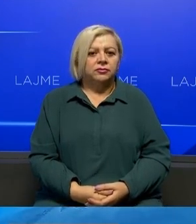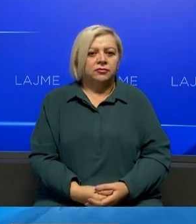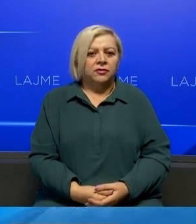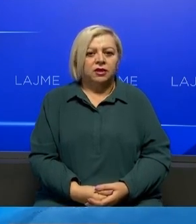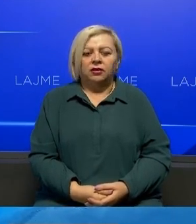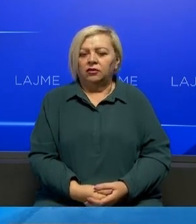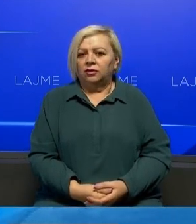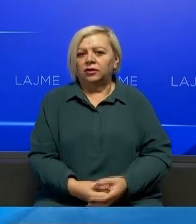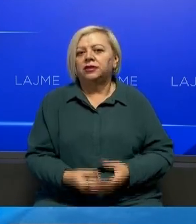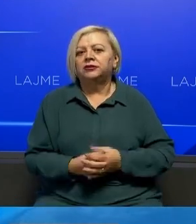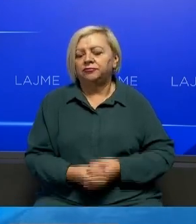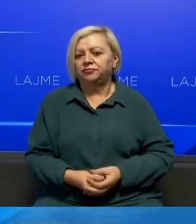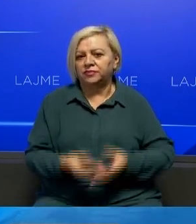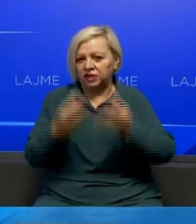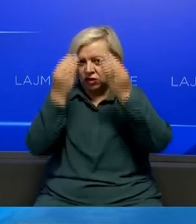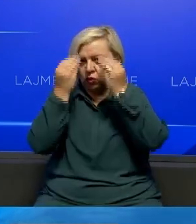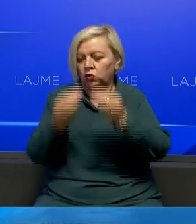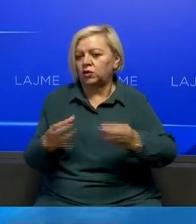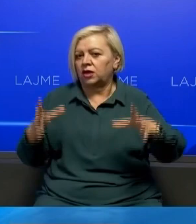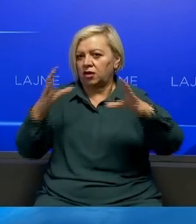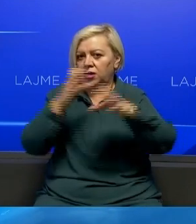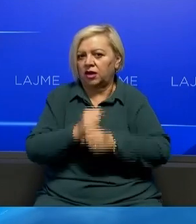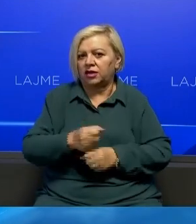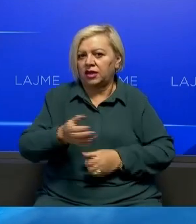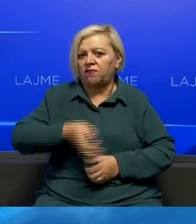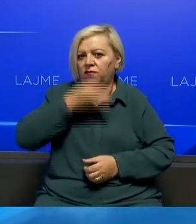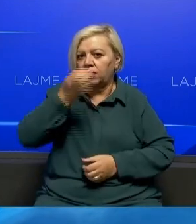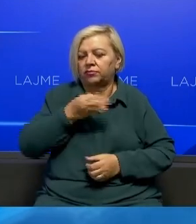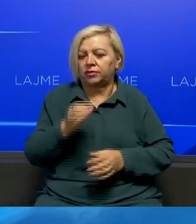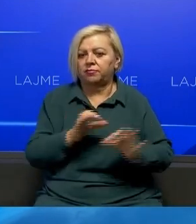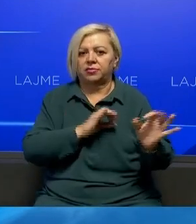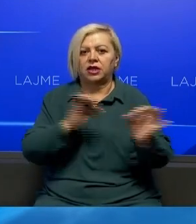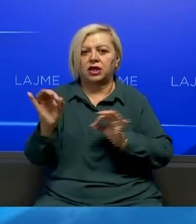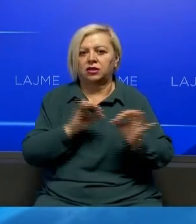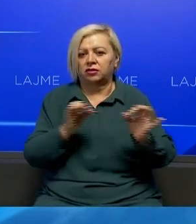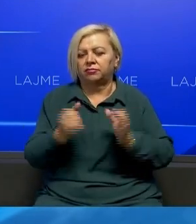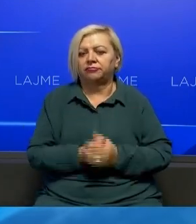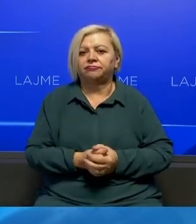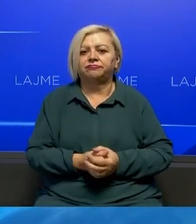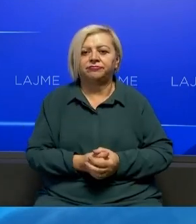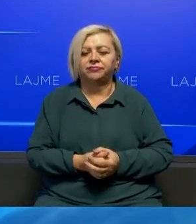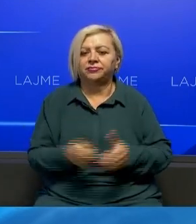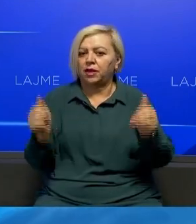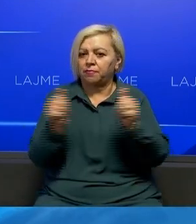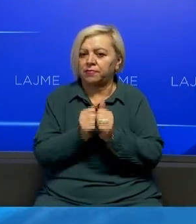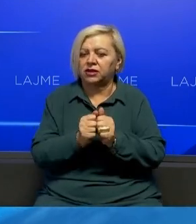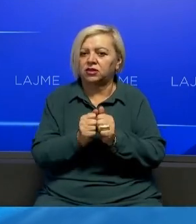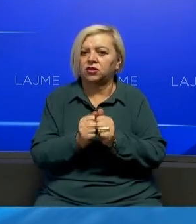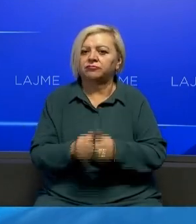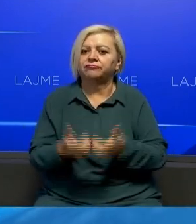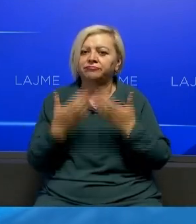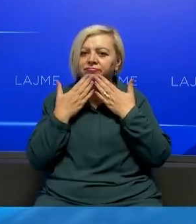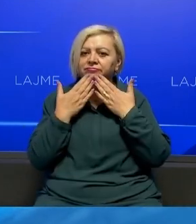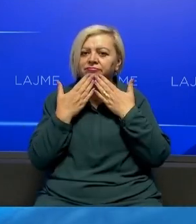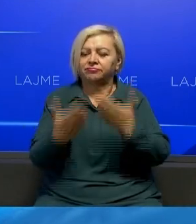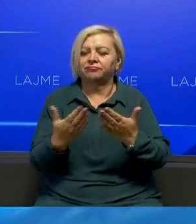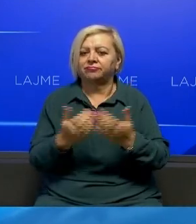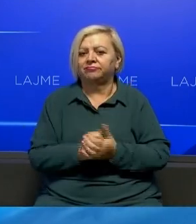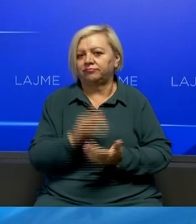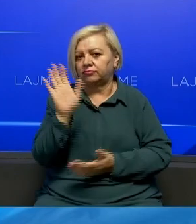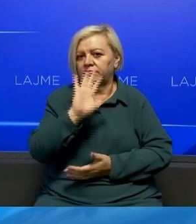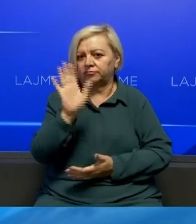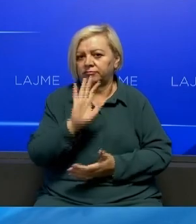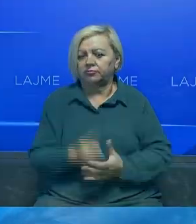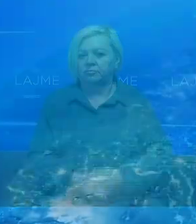Të nërër shikues Ishin këto të gjitha informacionet Që kishin përgatitur për këte edicion të lajmeve Bashk me ekipi realizu e si valenrojnë për përmëndje Miru